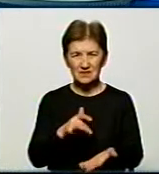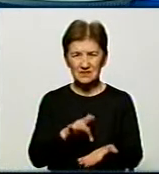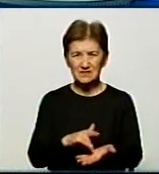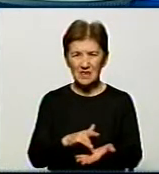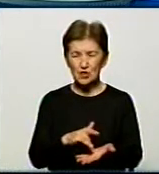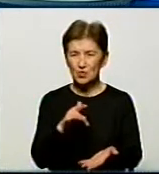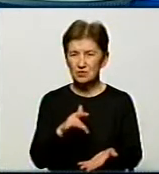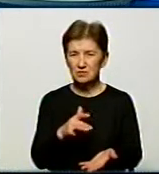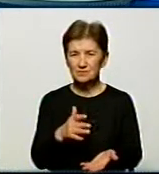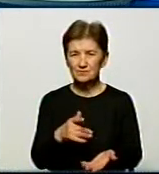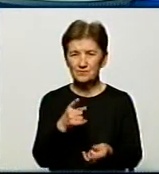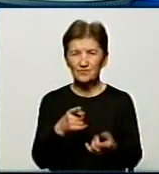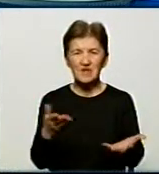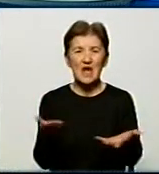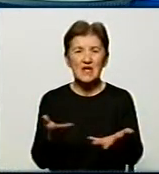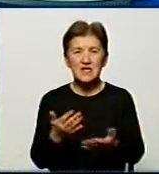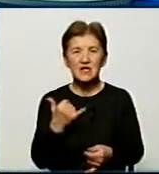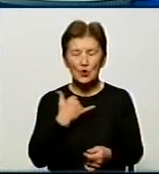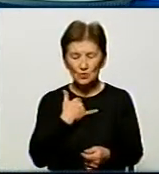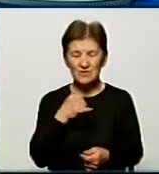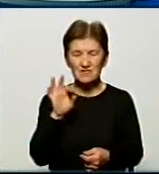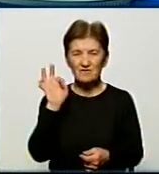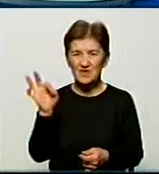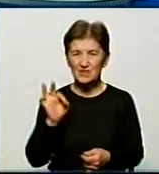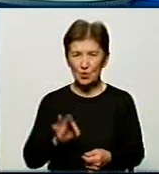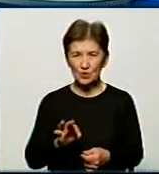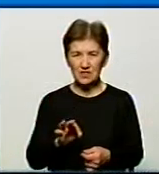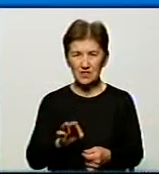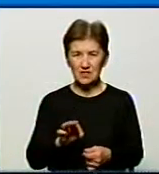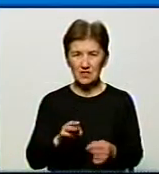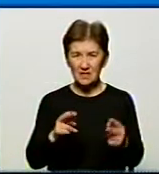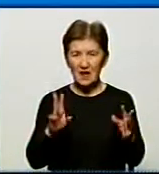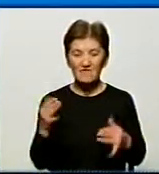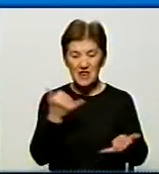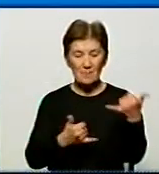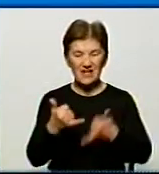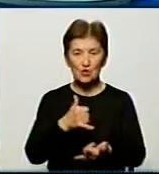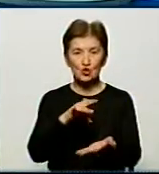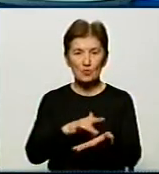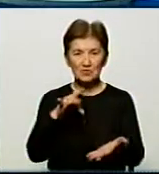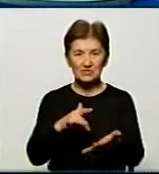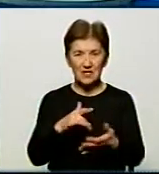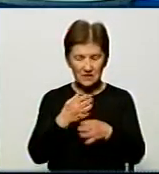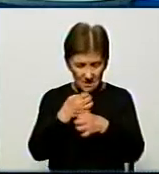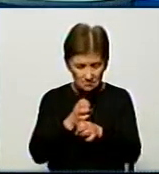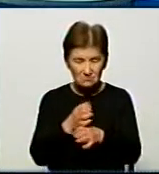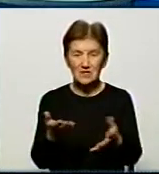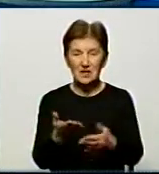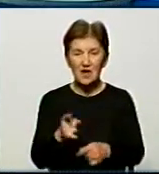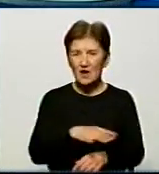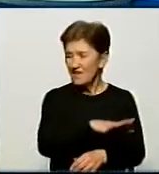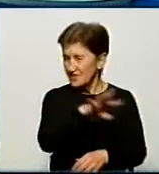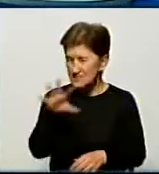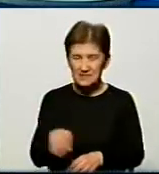який відсоток захворювань на грип діагностується в лабораторному центрі? Всі майже